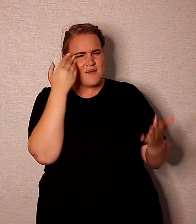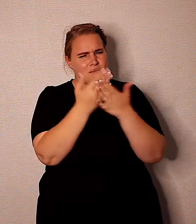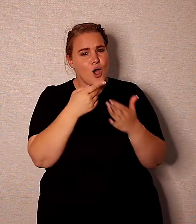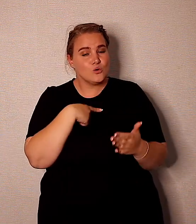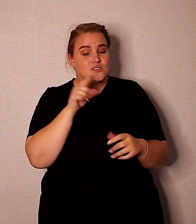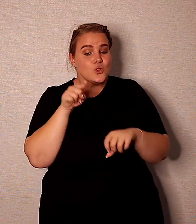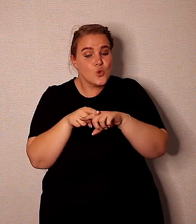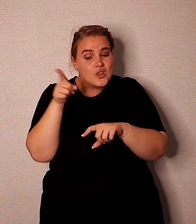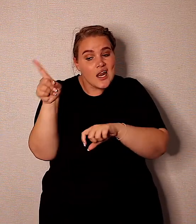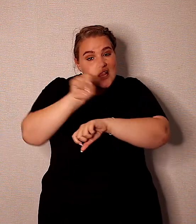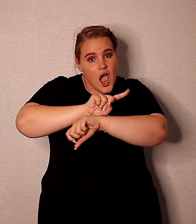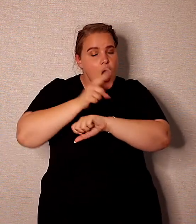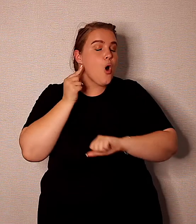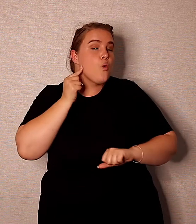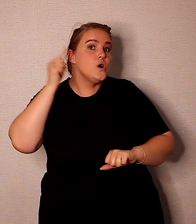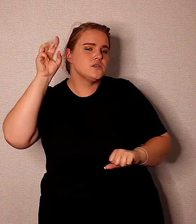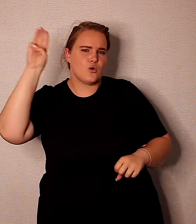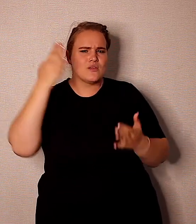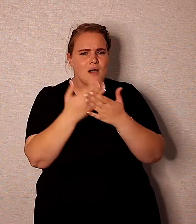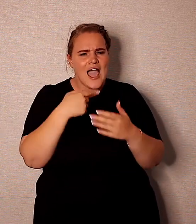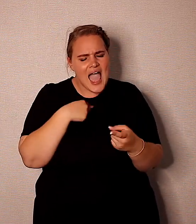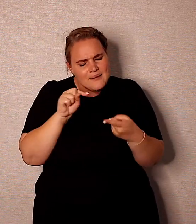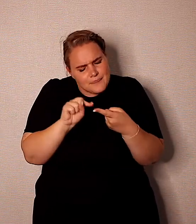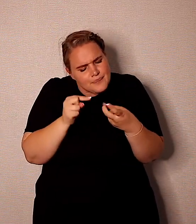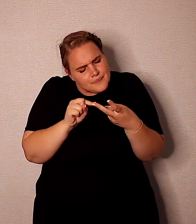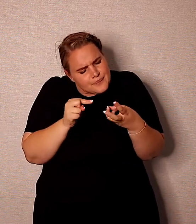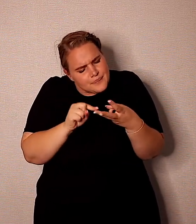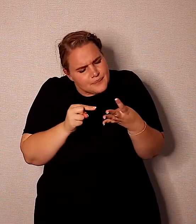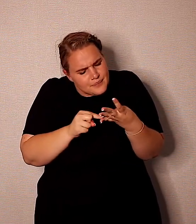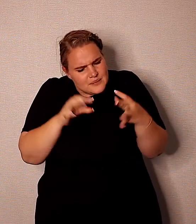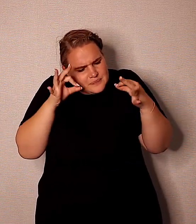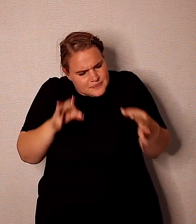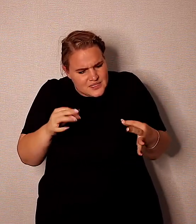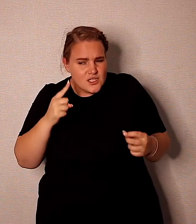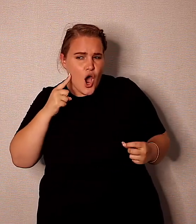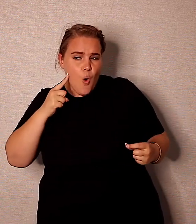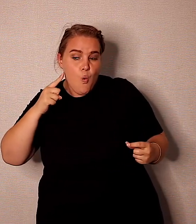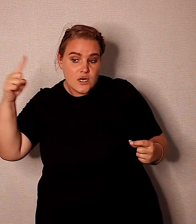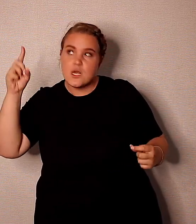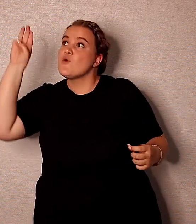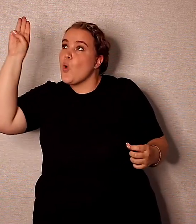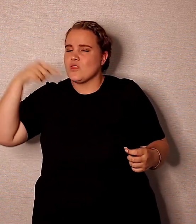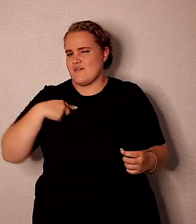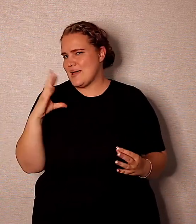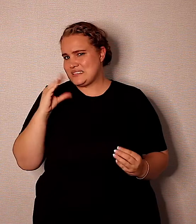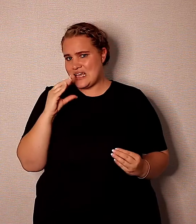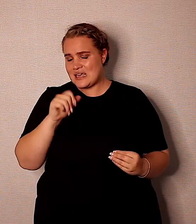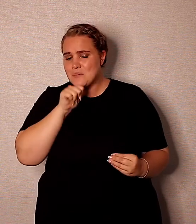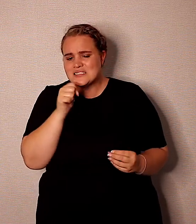Maar mag ons tot daar die dag gehoorzaam wees. Mag ons tot in die fijnste detail die roeping waartoe jy ons roep uitvoer.